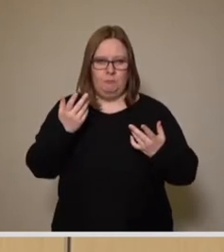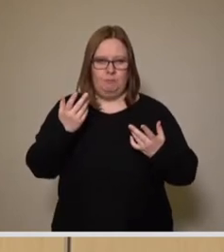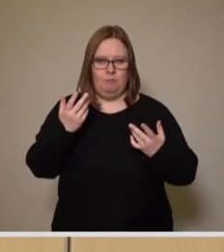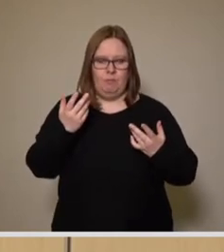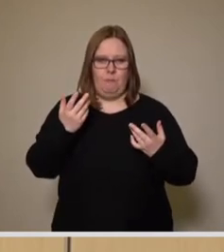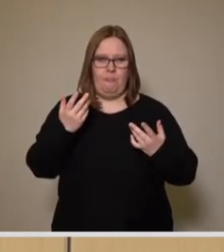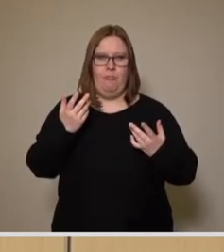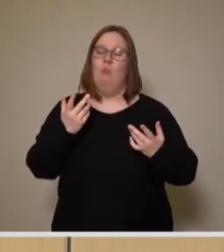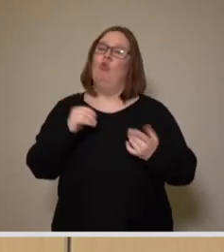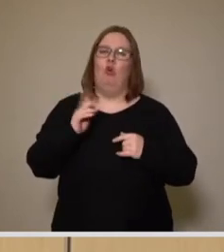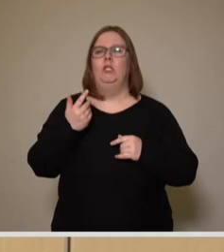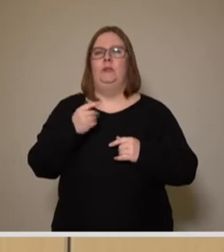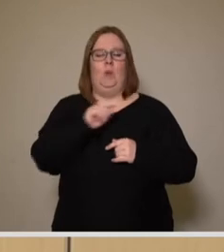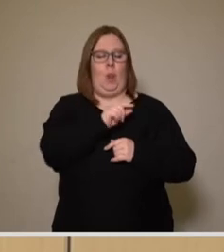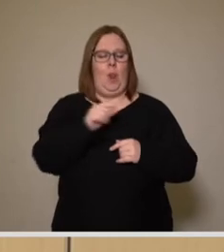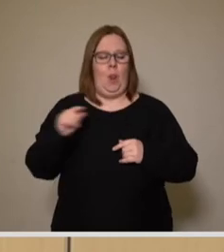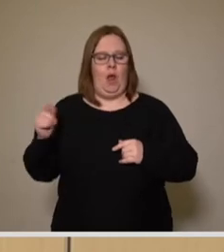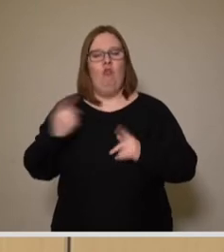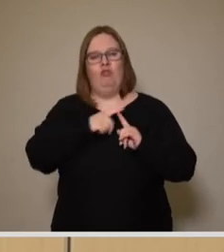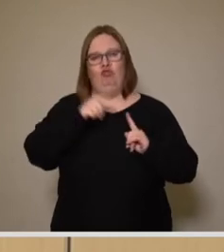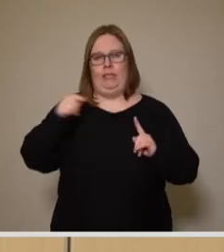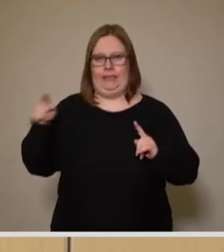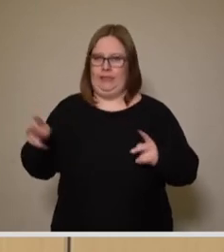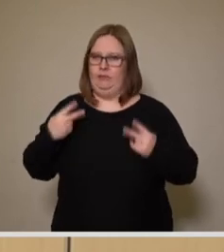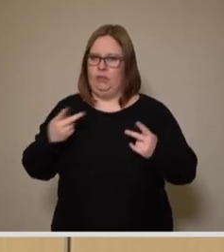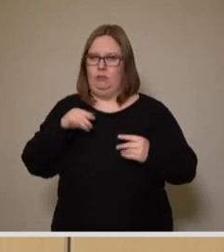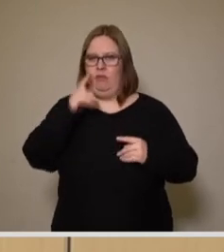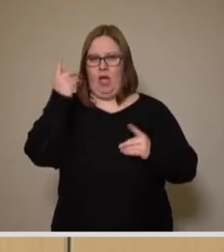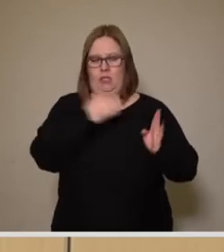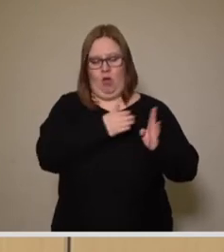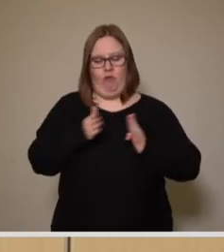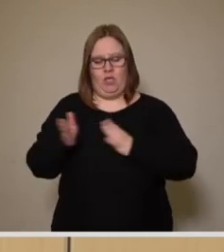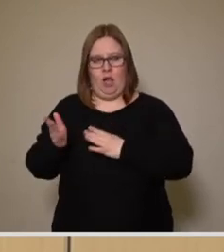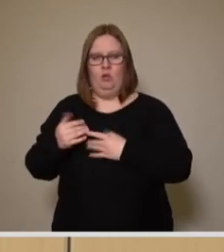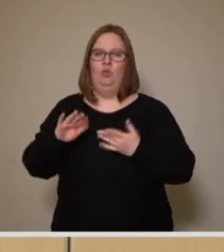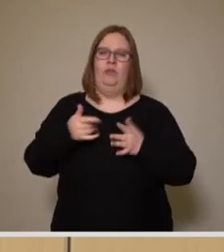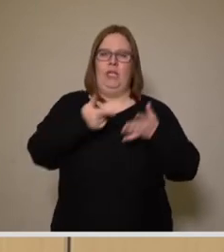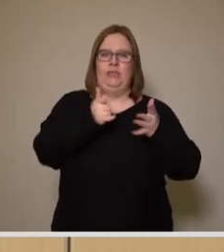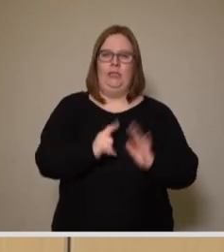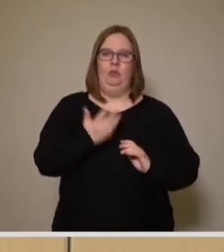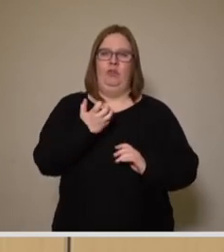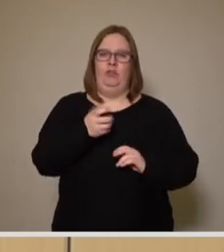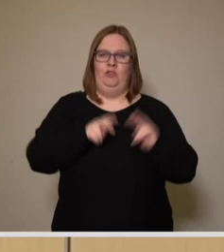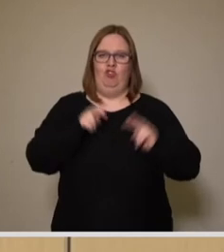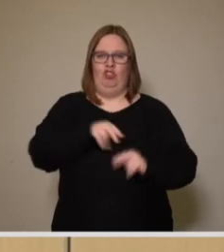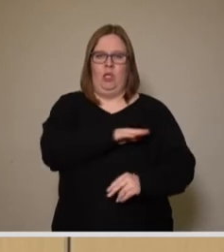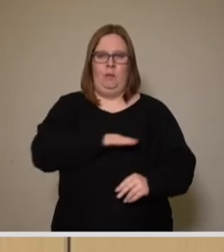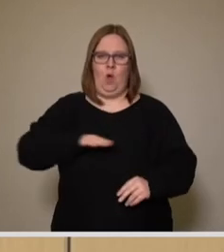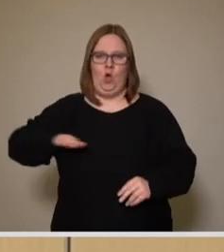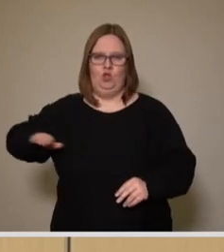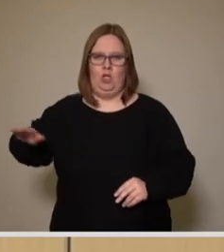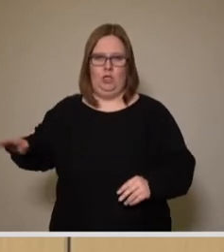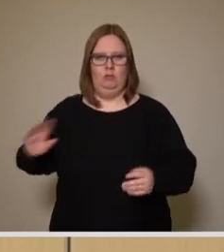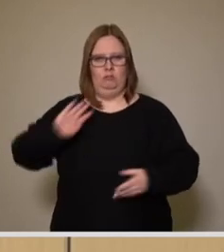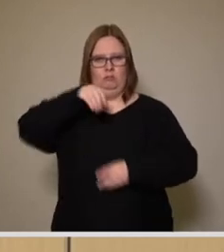erhoben ziemlich kleinteilig, auch aus statistischen Gründen. Circa 750 Branchen werden da